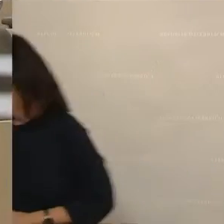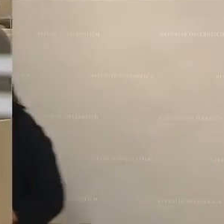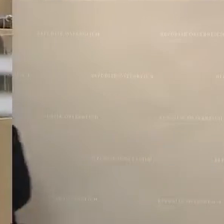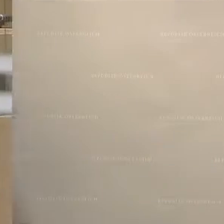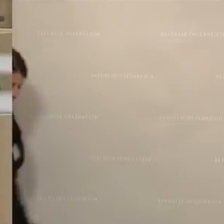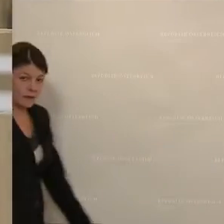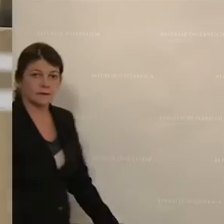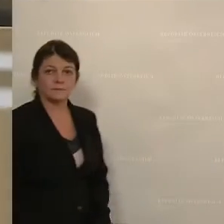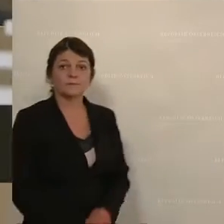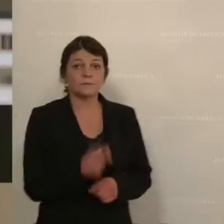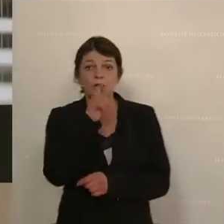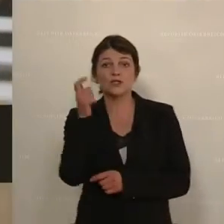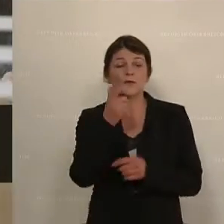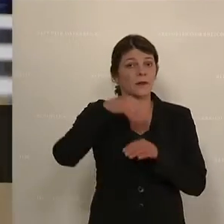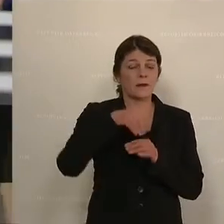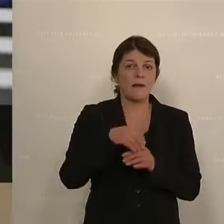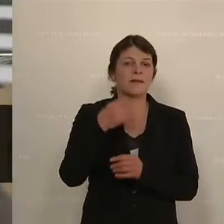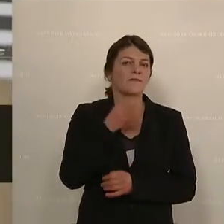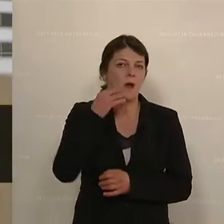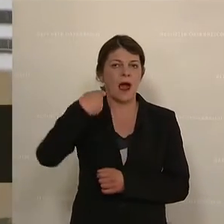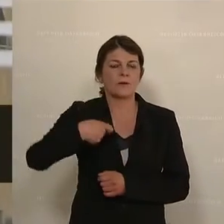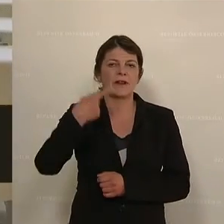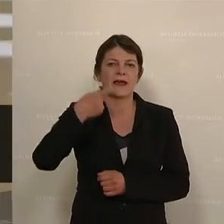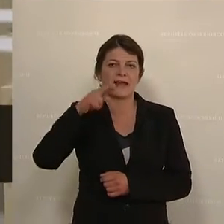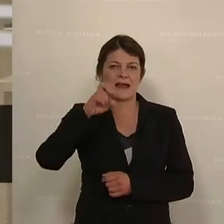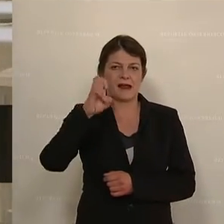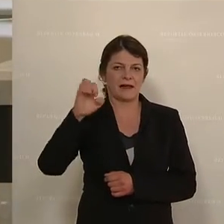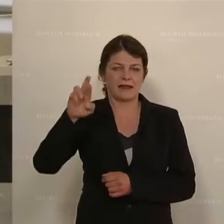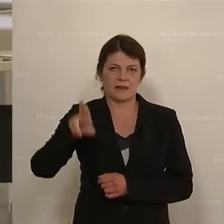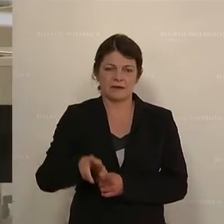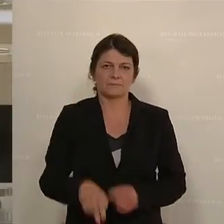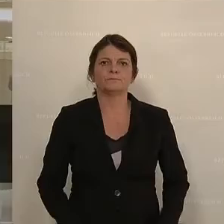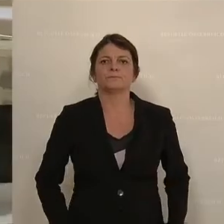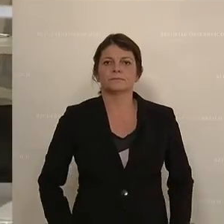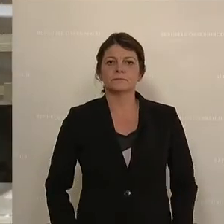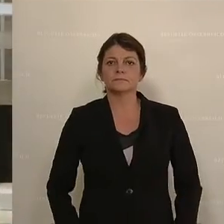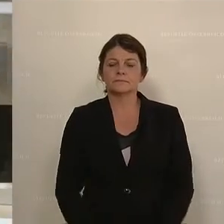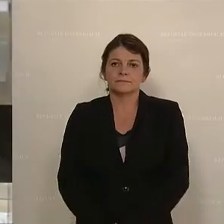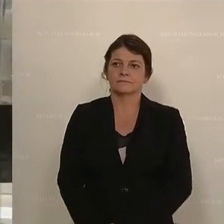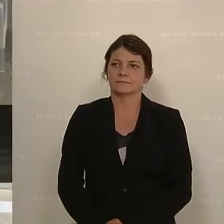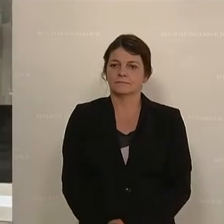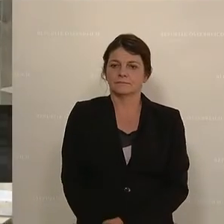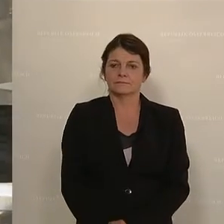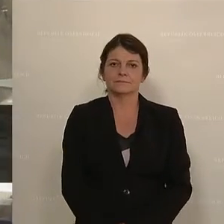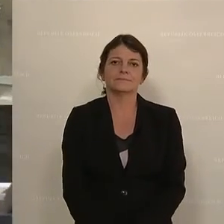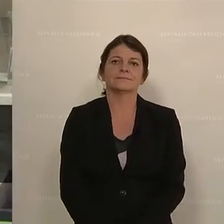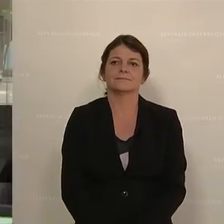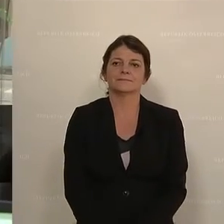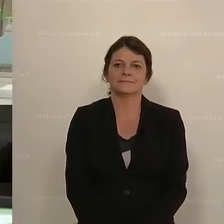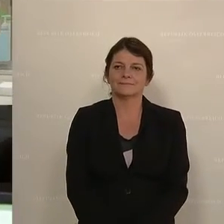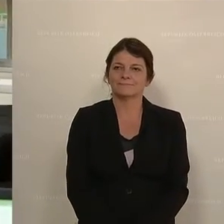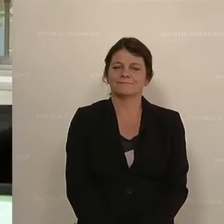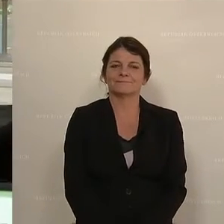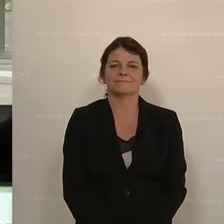Zwei Teuerungspakete wären bereits von der Bundesregierung auf die Reise geschickt worden, sagt Martina Kaufmann von der ÖVP. Man müsse nun sicher gehen,